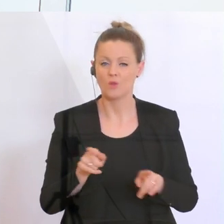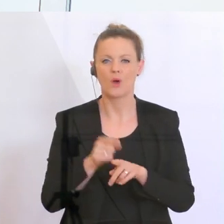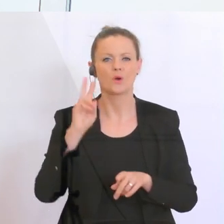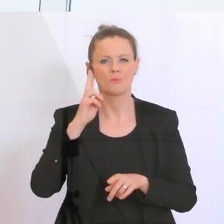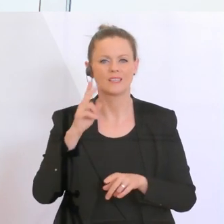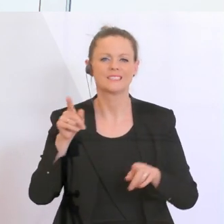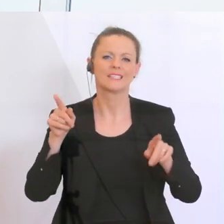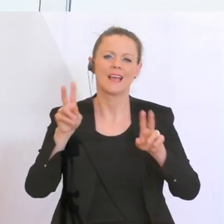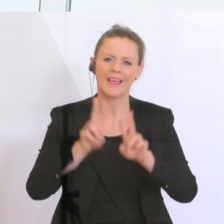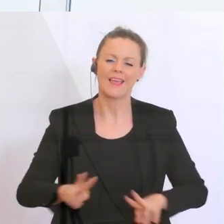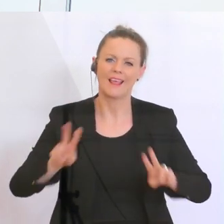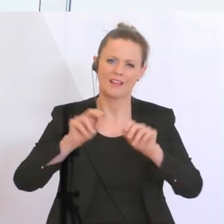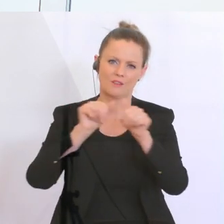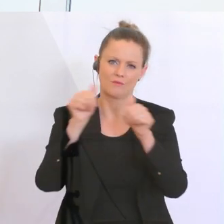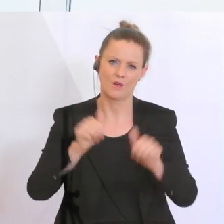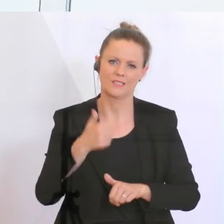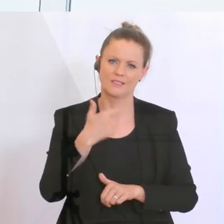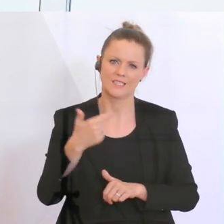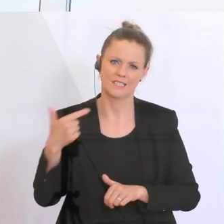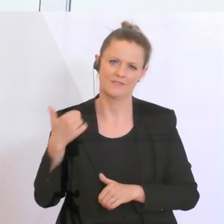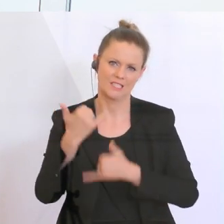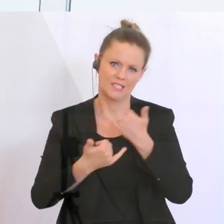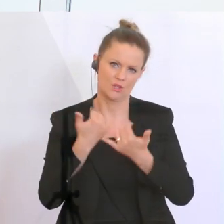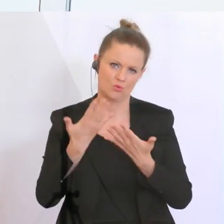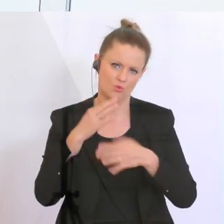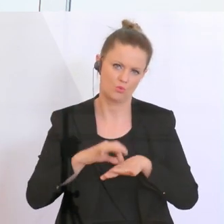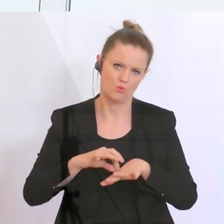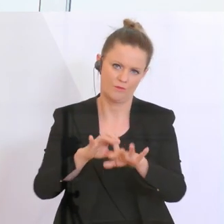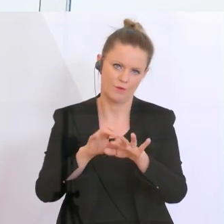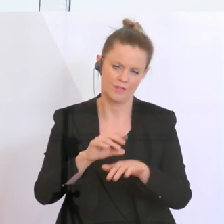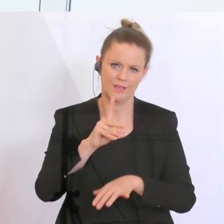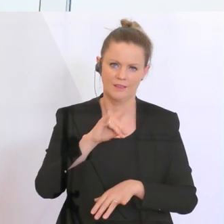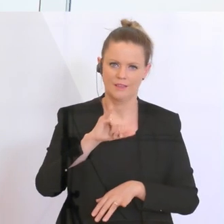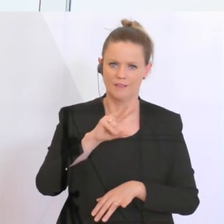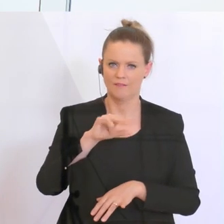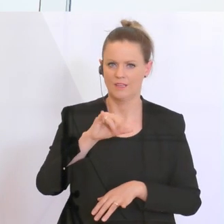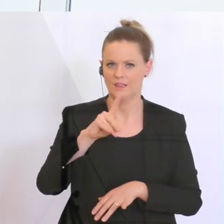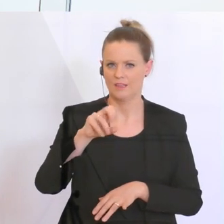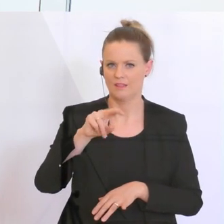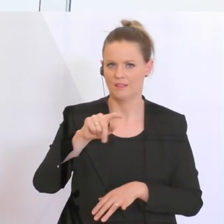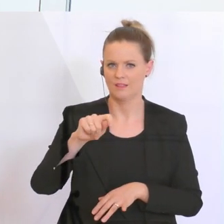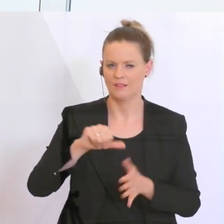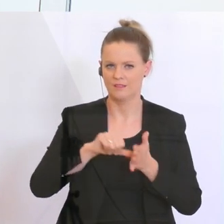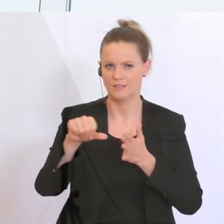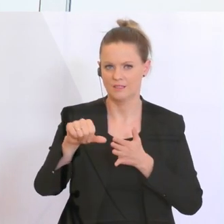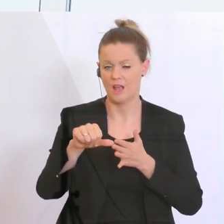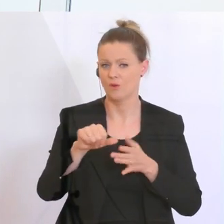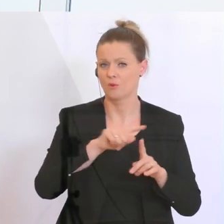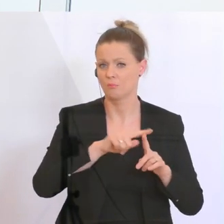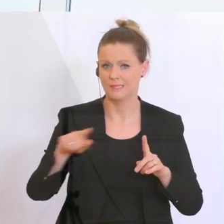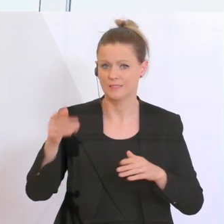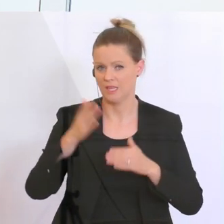Ähnliches für das Jahr 2020 zu tun. Dividendenzahlungen sind ja so und so bis Ende Oktober